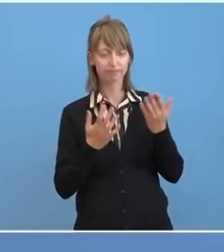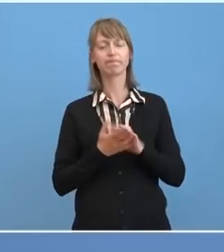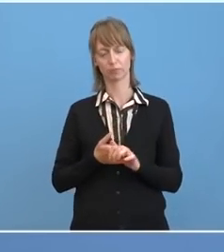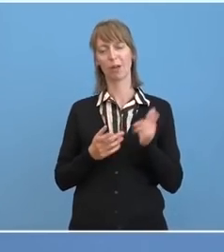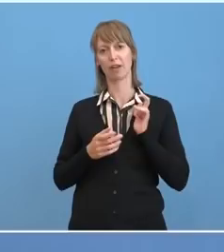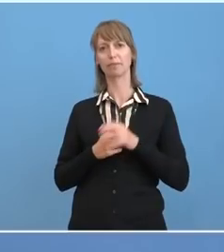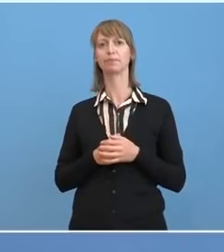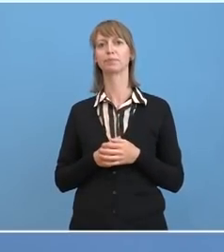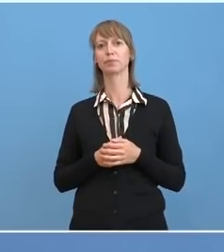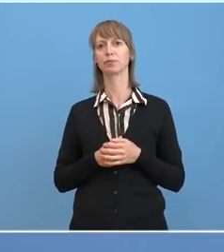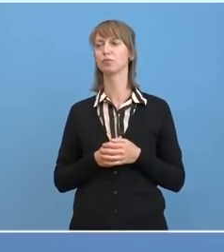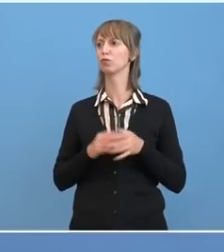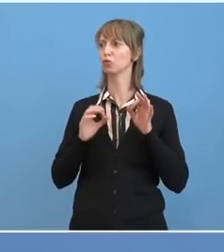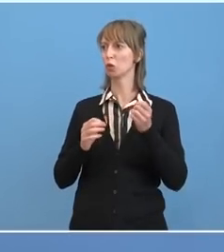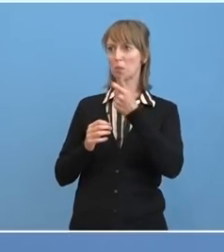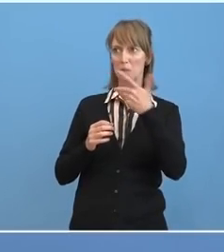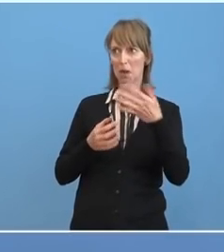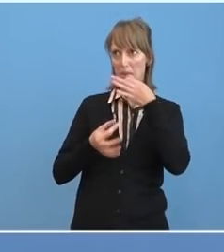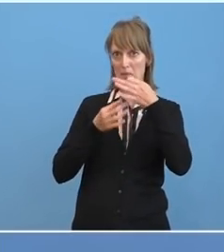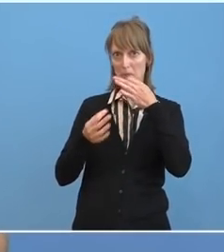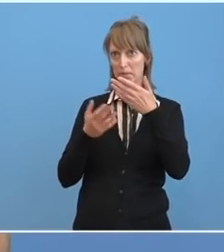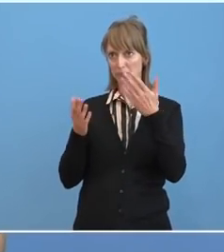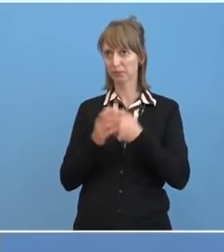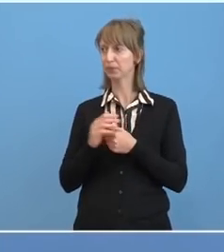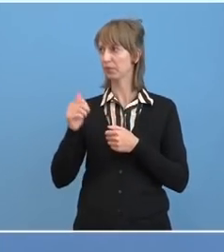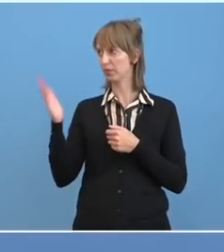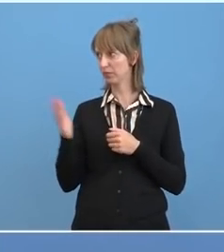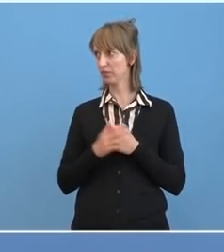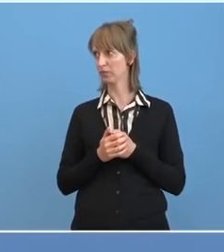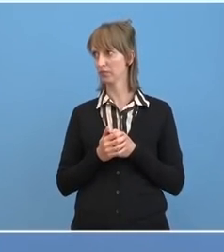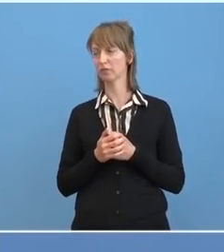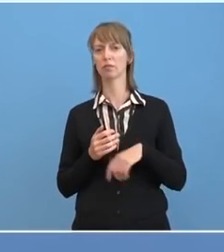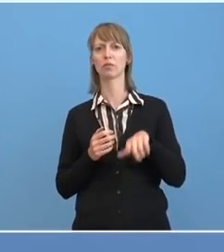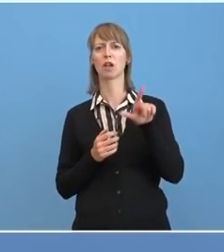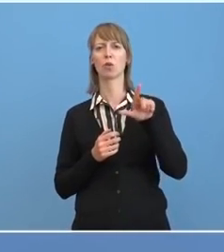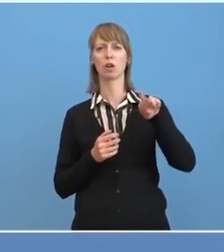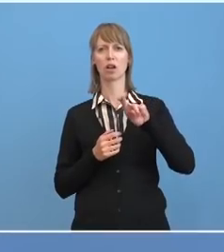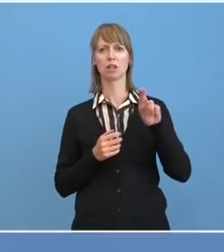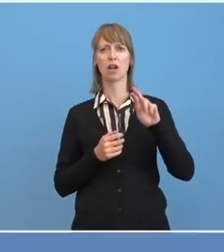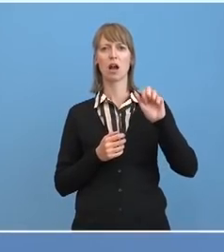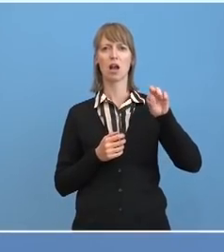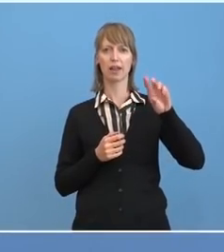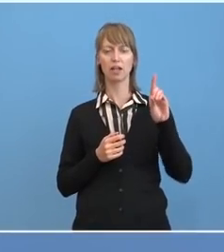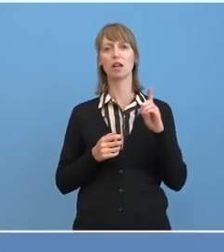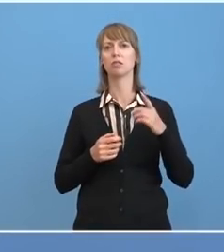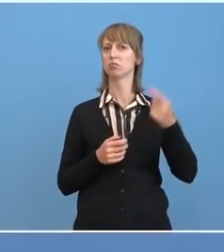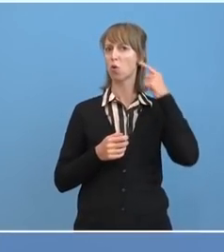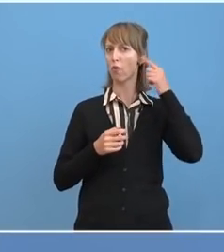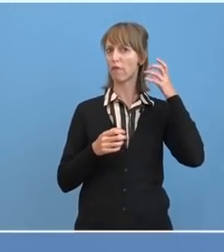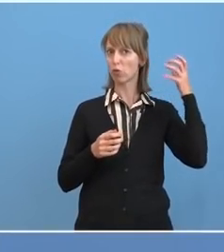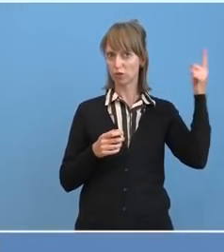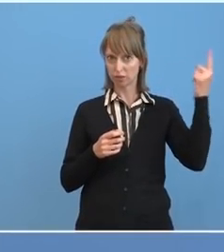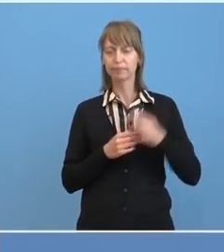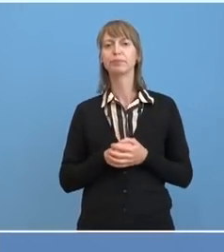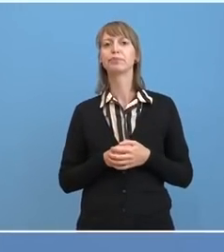Dazu eine Reihe an Wortmeldungen. Ich beginne hier vorne. Lothar Lenz, ARD Hörfunk. Eine Frage an Herrn